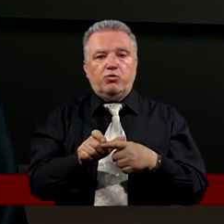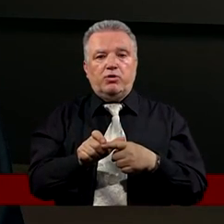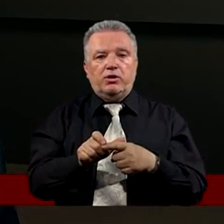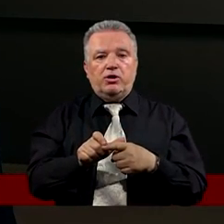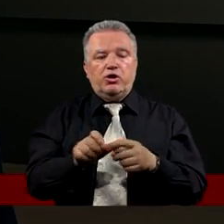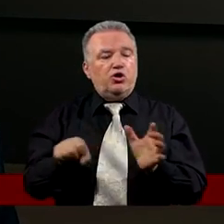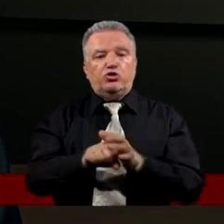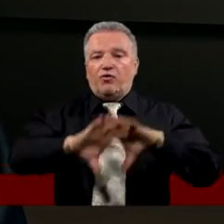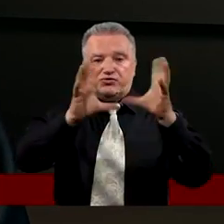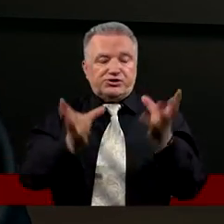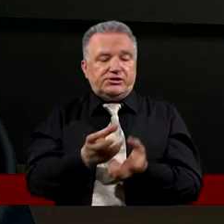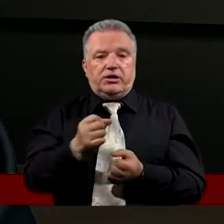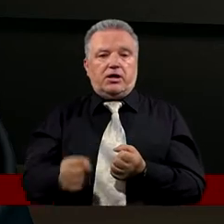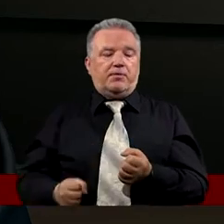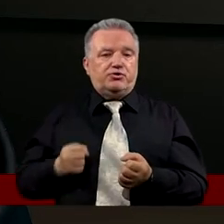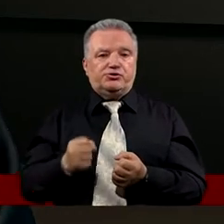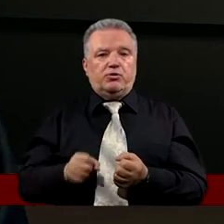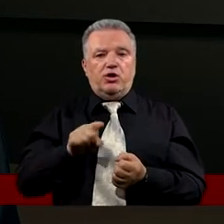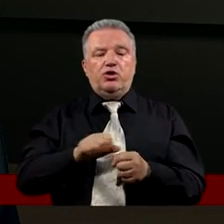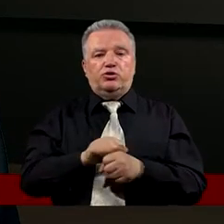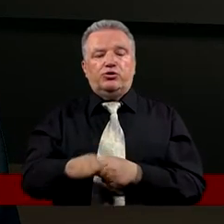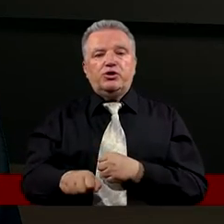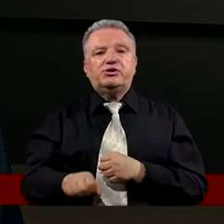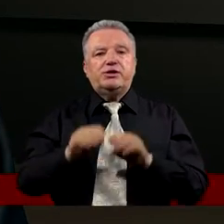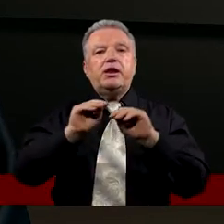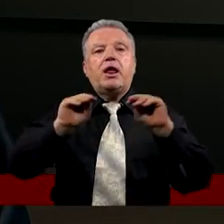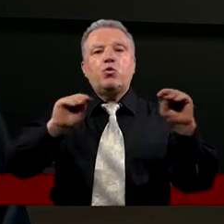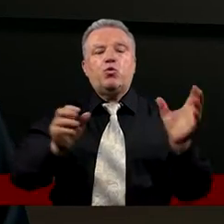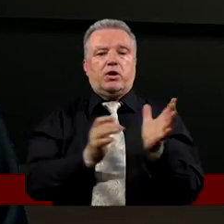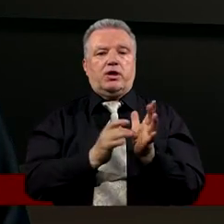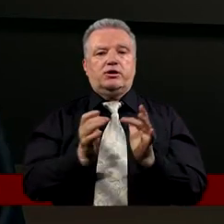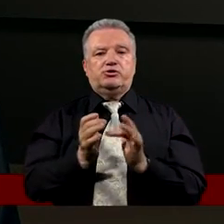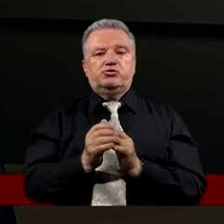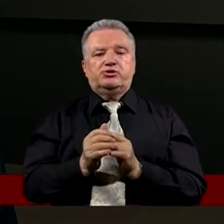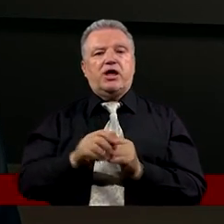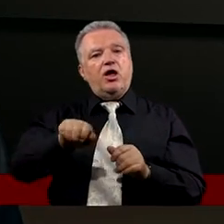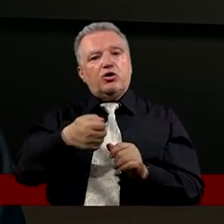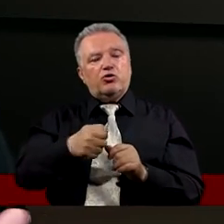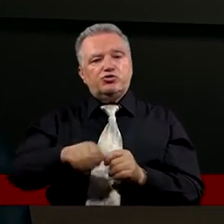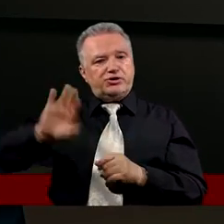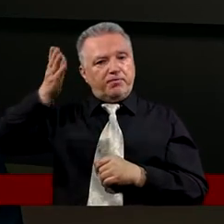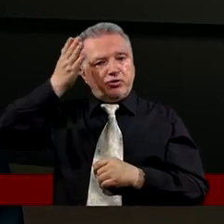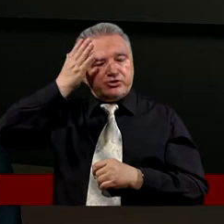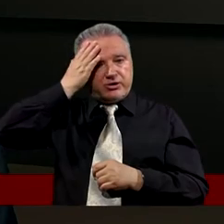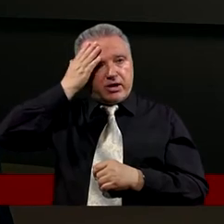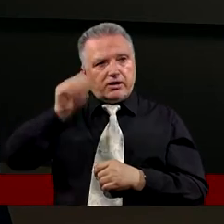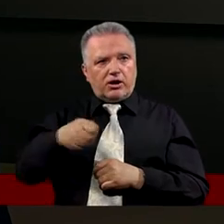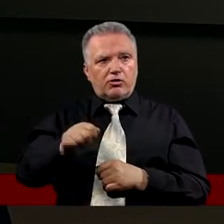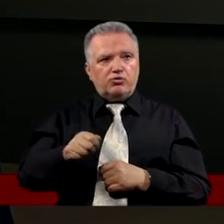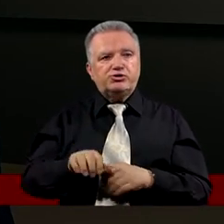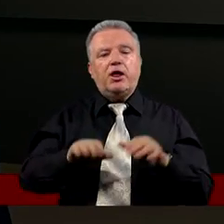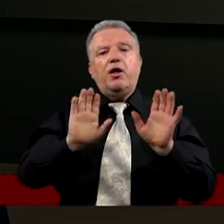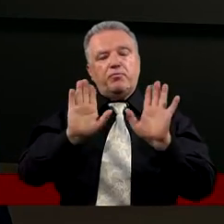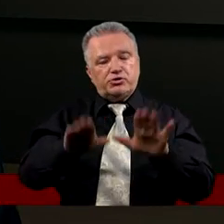tylko tutaj Piotra Ale to jest ważne To jest ta nauka Chrystusa To są te klucze poznania Te klucze otwierające człowiekowi